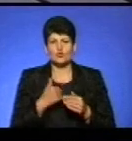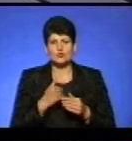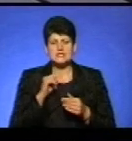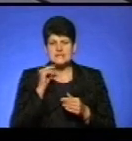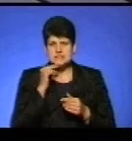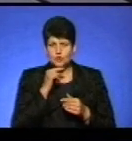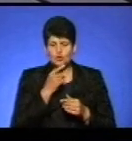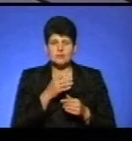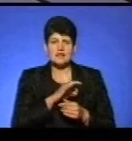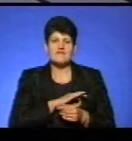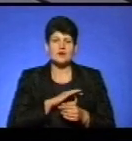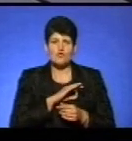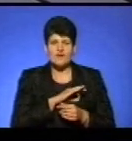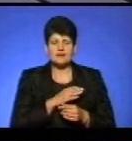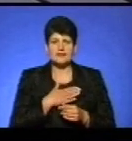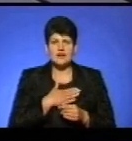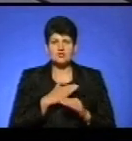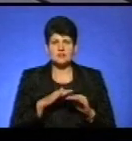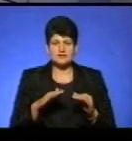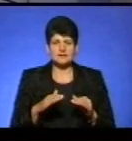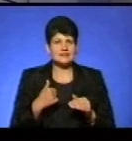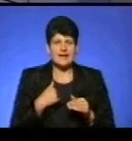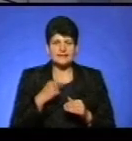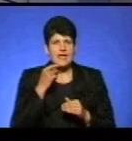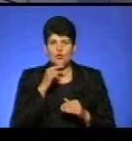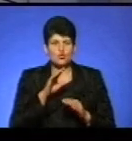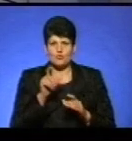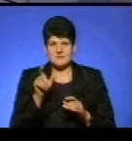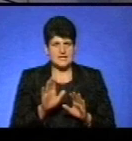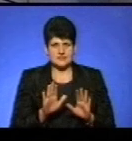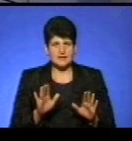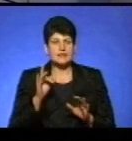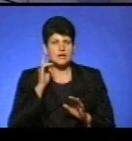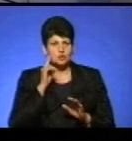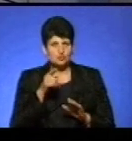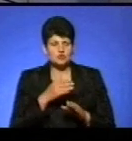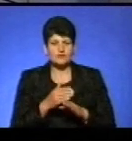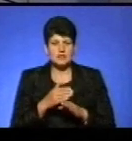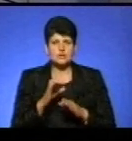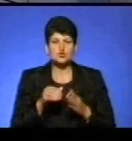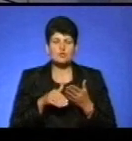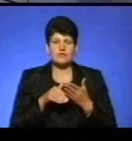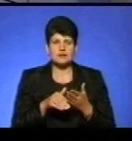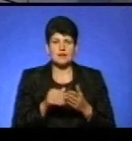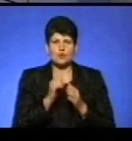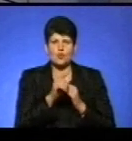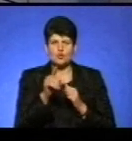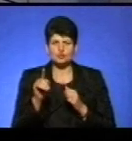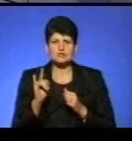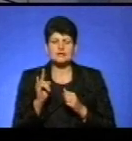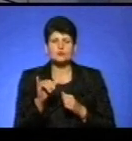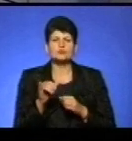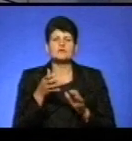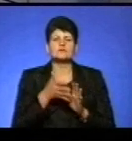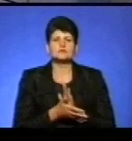на зарплаті вихователів і наших дітей? Я не економіст, але я чула, що виділяється сузвенціями кожну дитину. Де вона